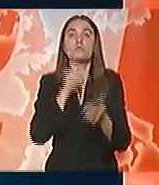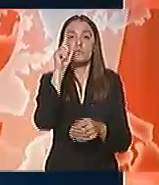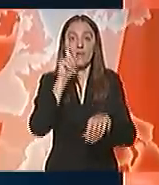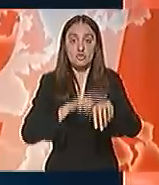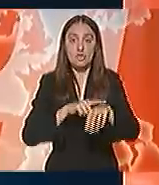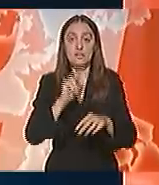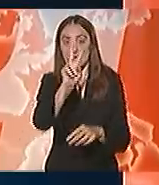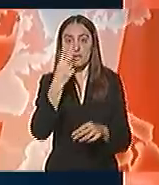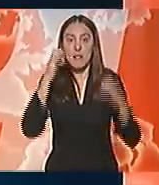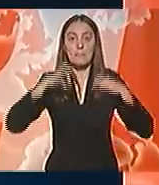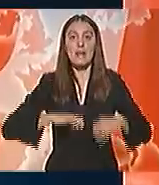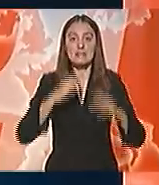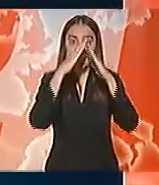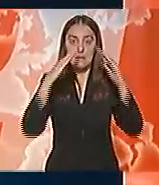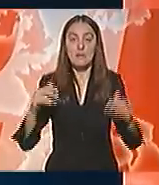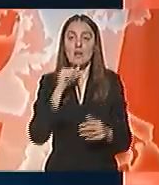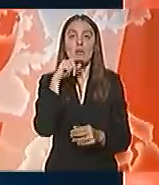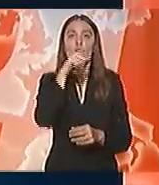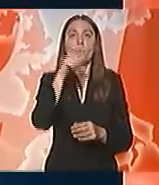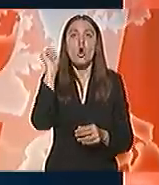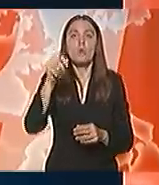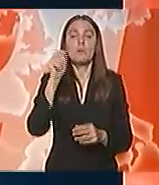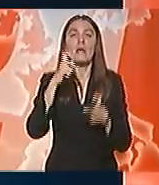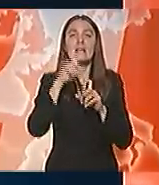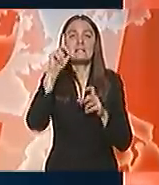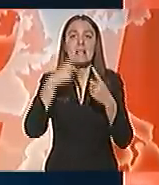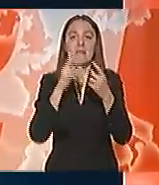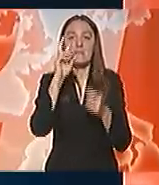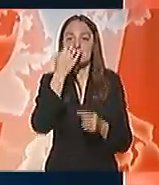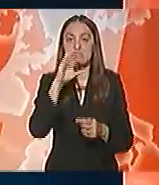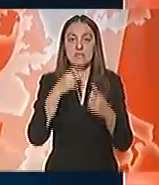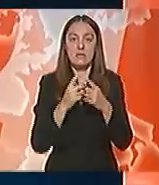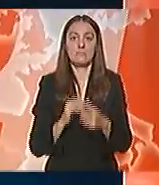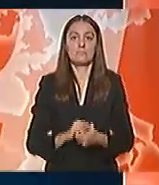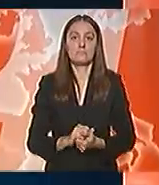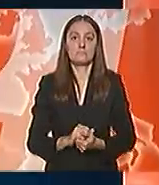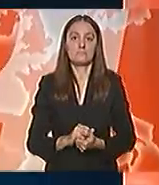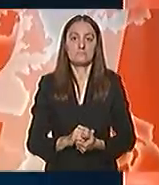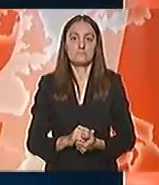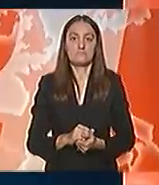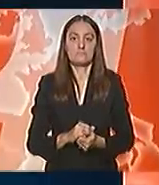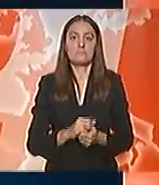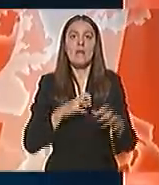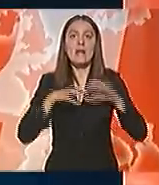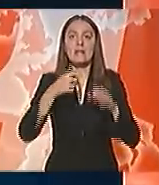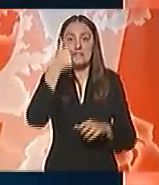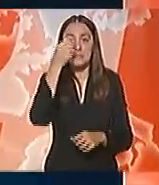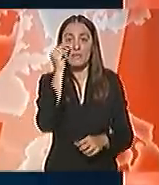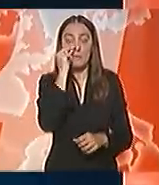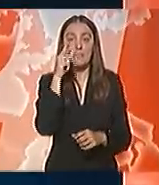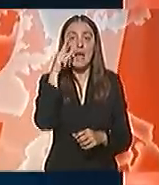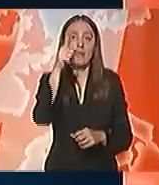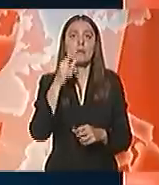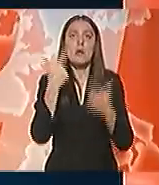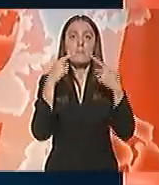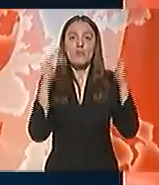časova, sazvala je predsjednica parlamenta i tog odbora Slavica Đukić-Dejanović. Hradnici 1. maja iz Lapova